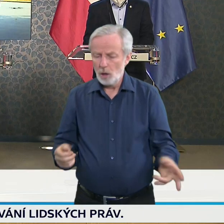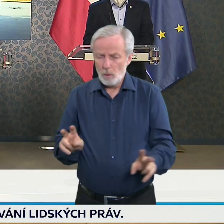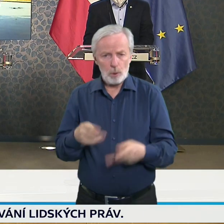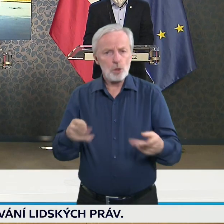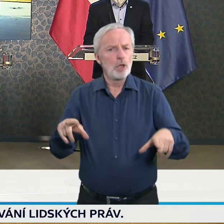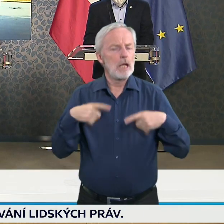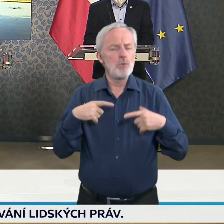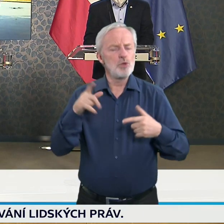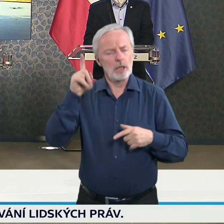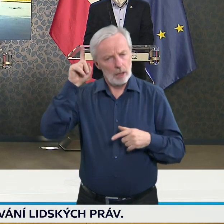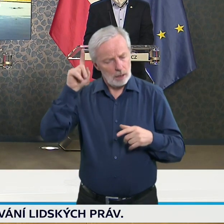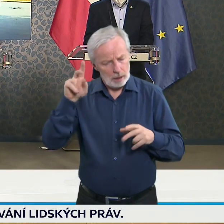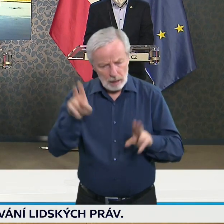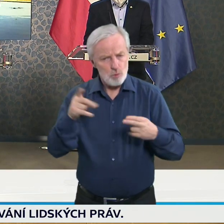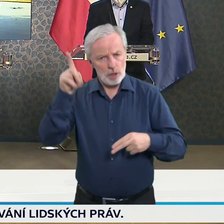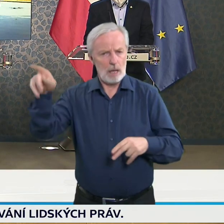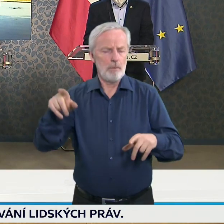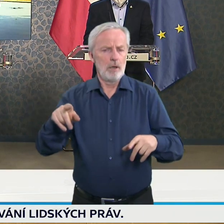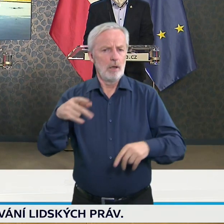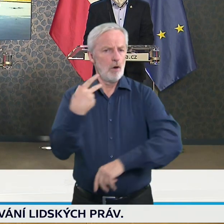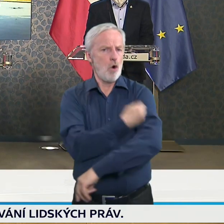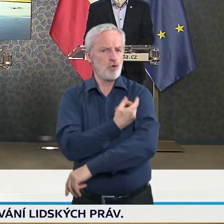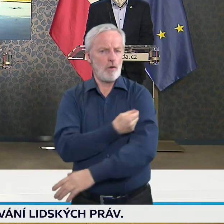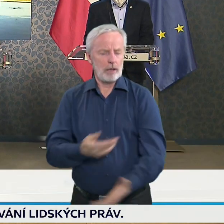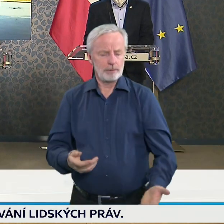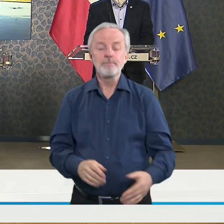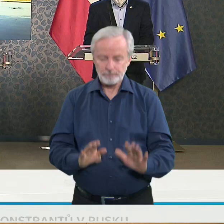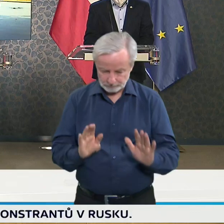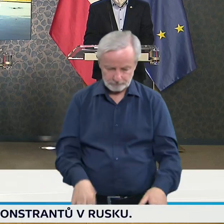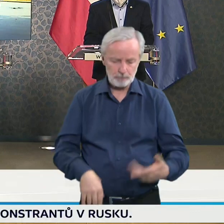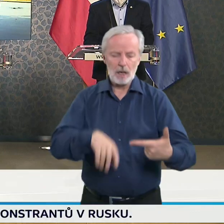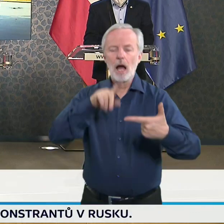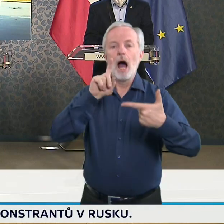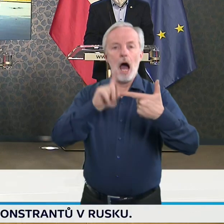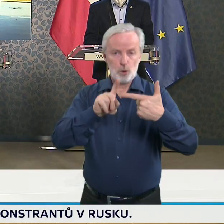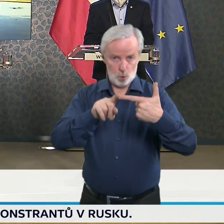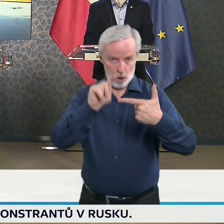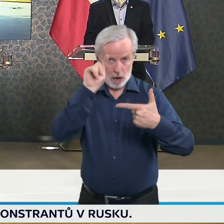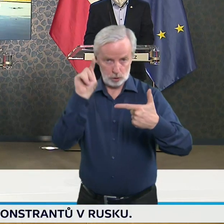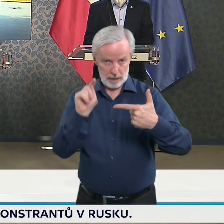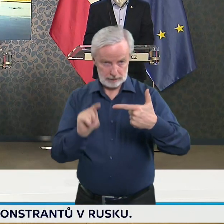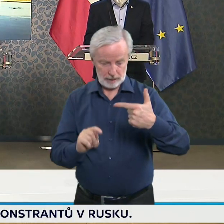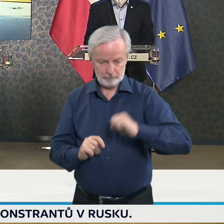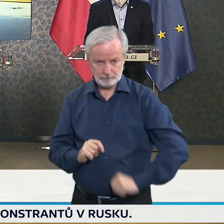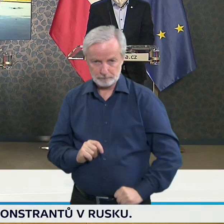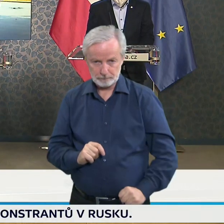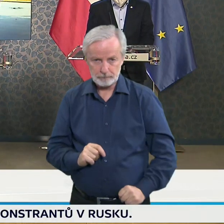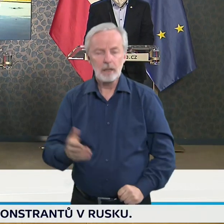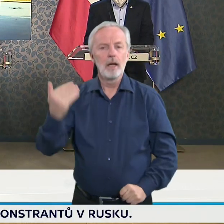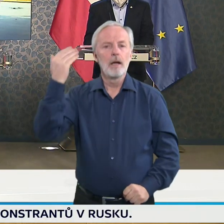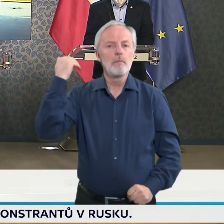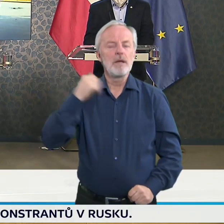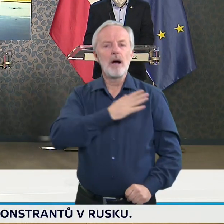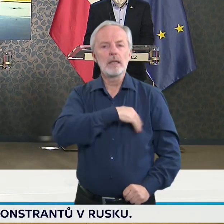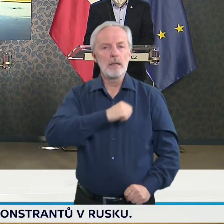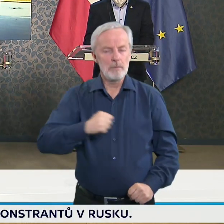vakcinační centrum. A druhá věc by mě zajímala, když pan bývalý ministr zdravotnictví